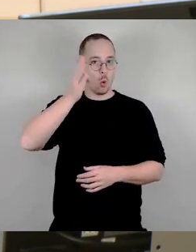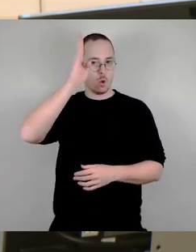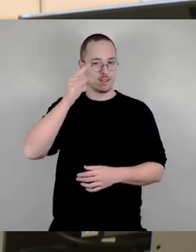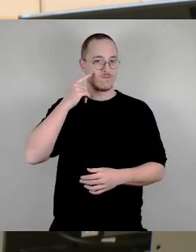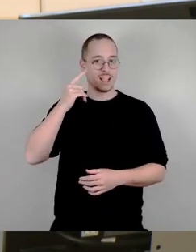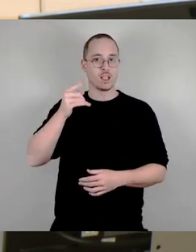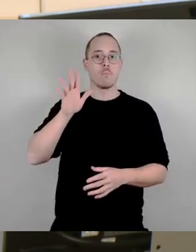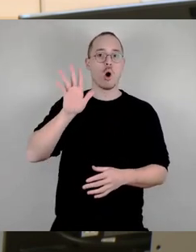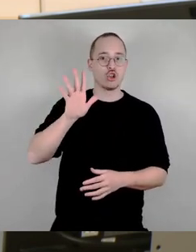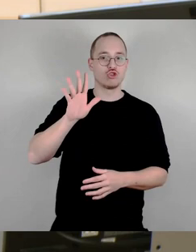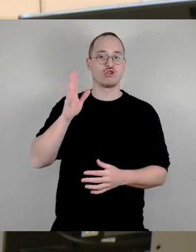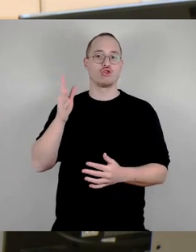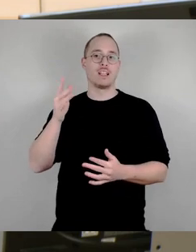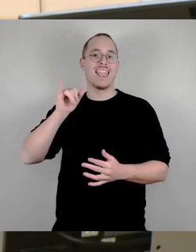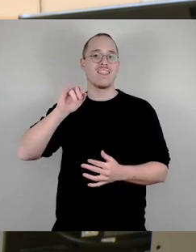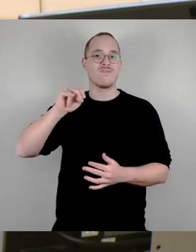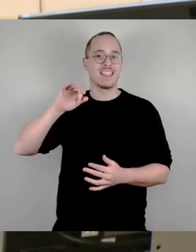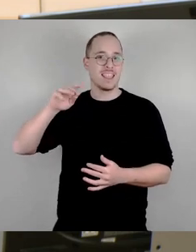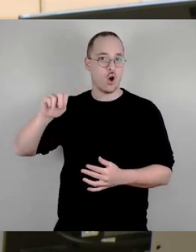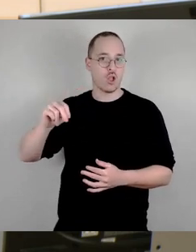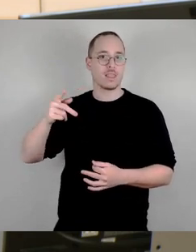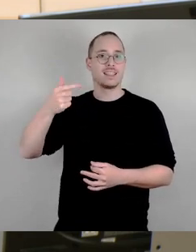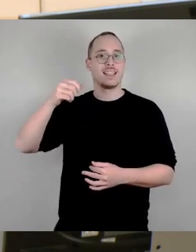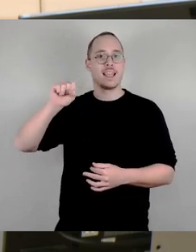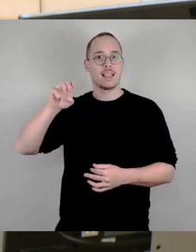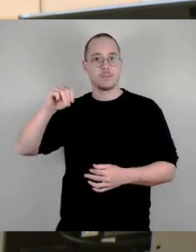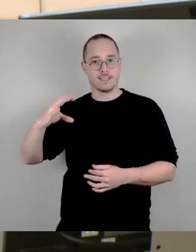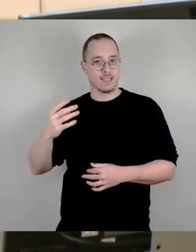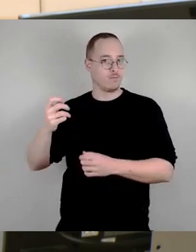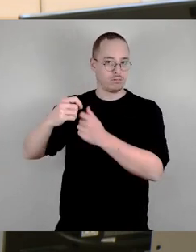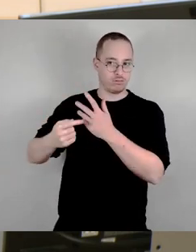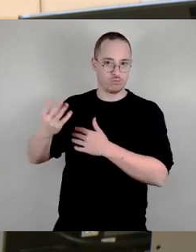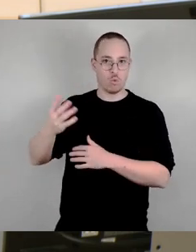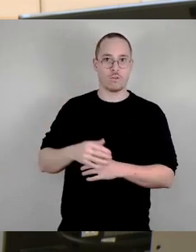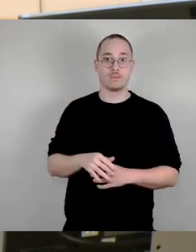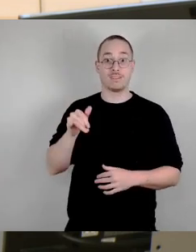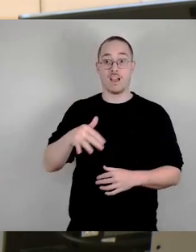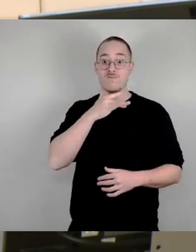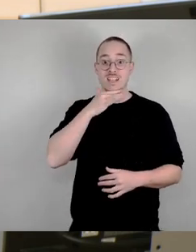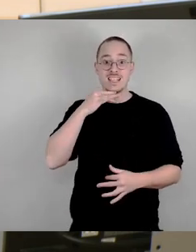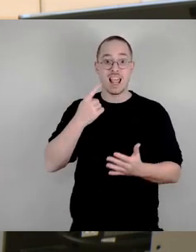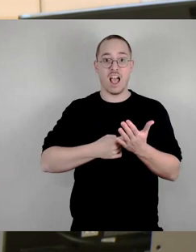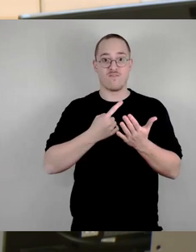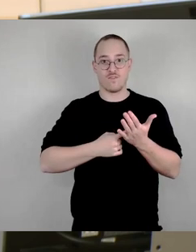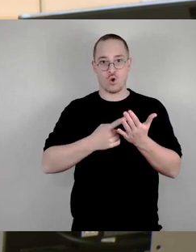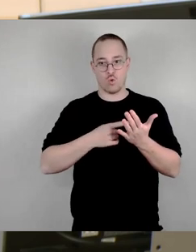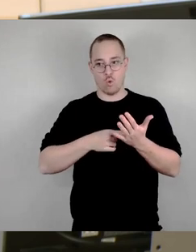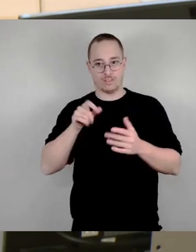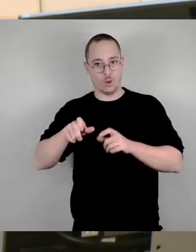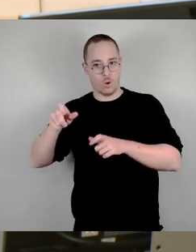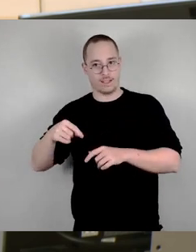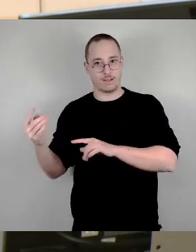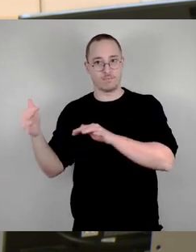was es für große Anforderungen an unsere Stadt stellt, diese Menschen hier alle unterzubringen. Und wir sind uns